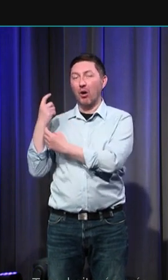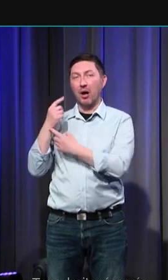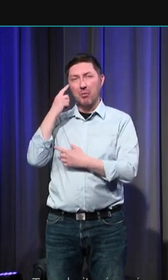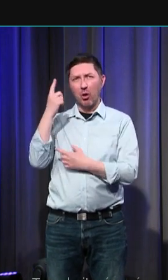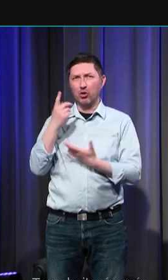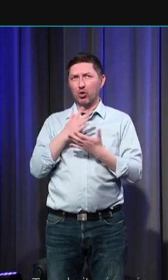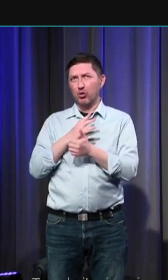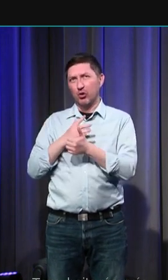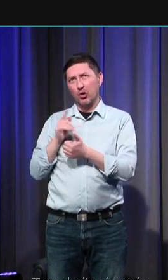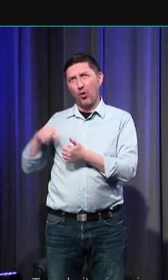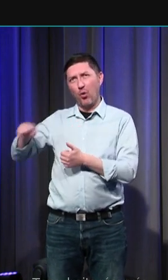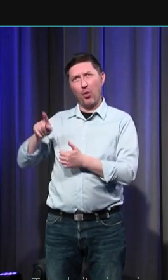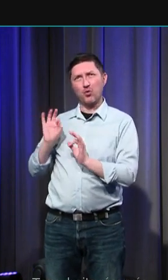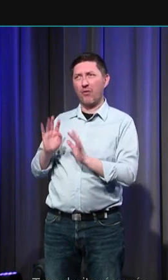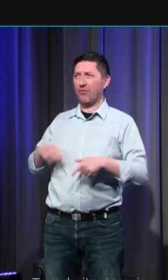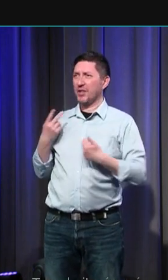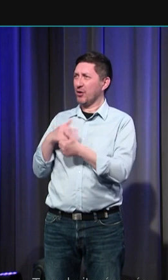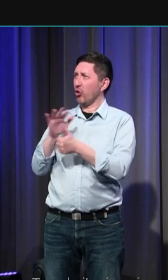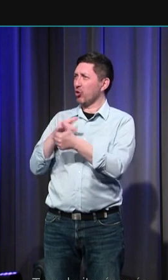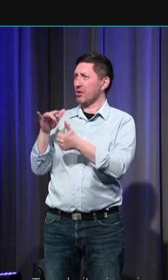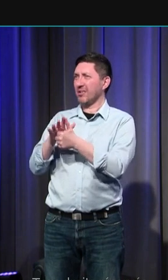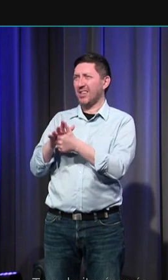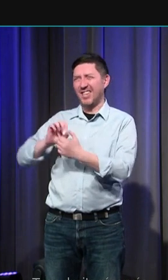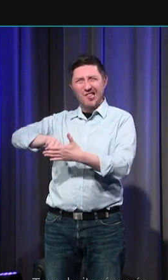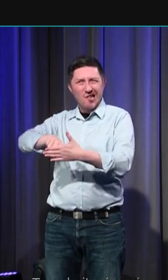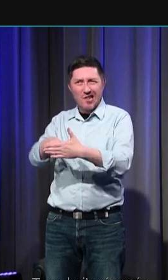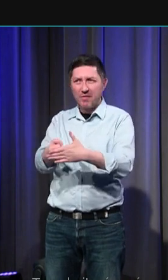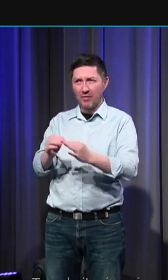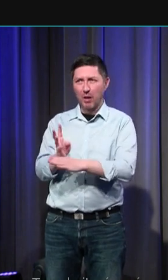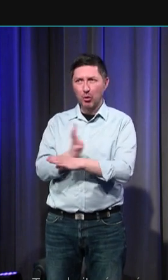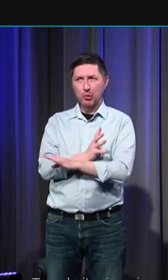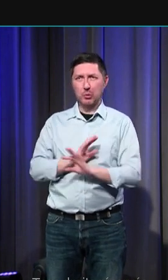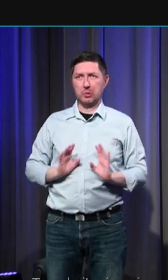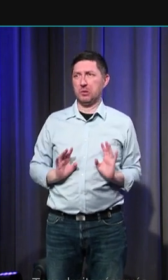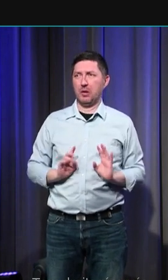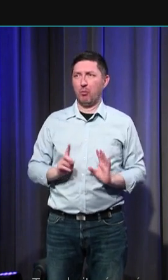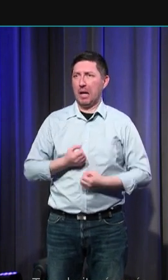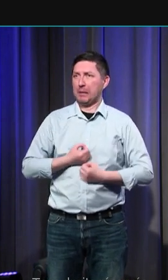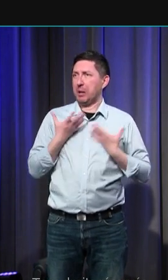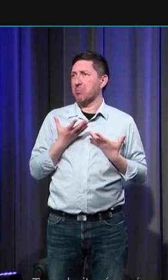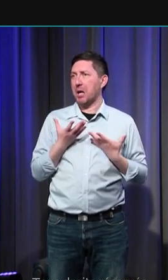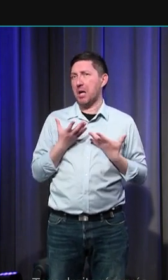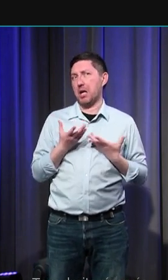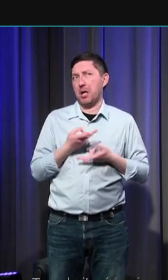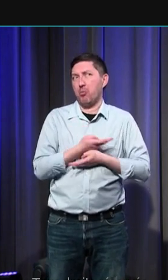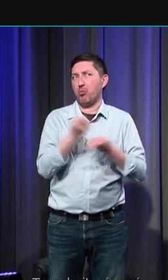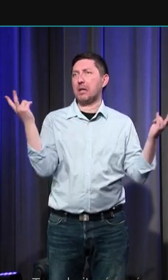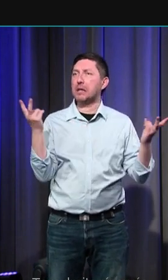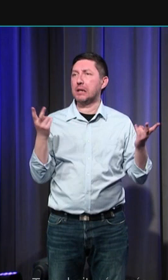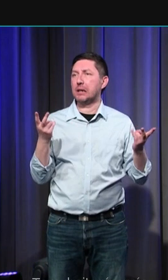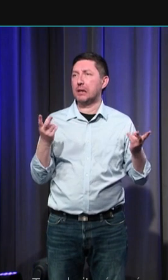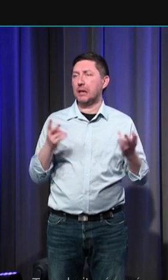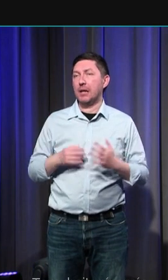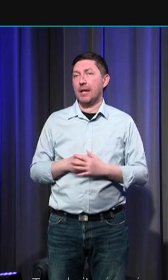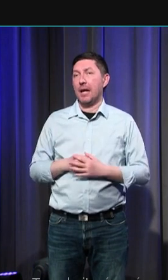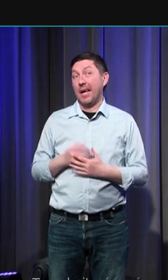répressive sur le plan émotionnel où les émotions n'avaient guère de légitimité à tout le moins dans l'espace public ou bien à